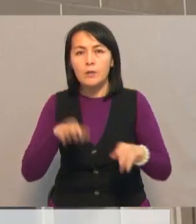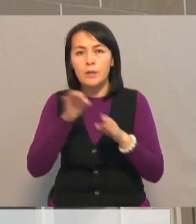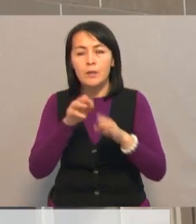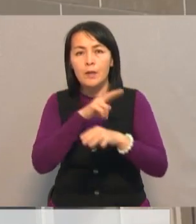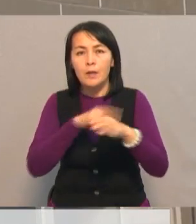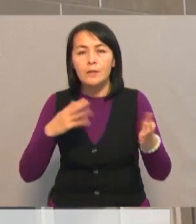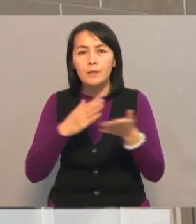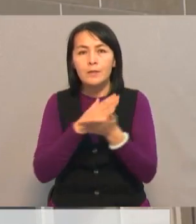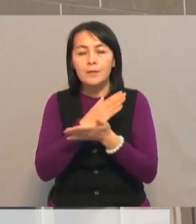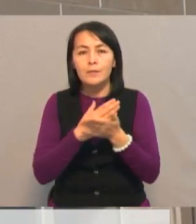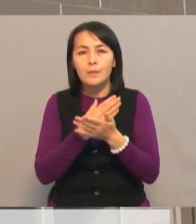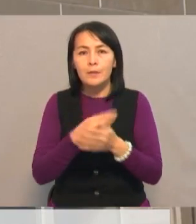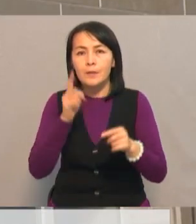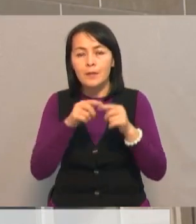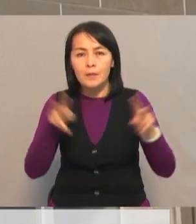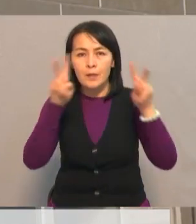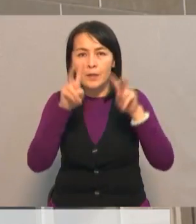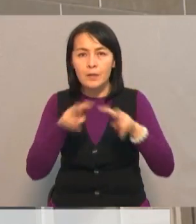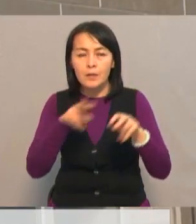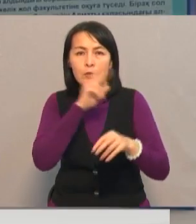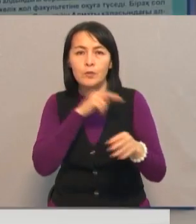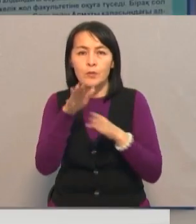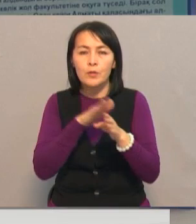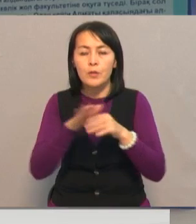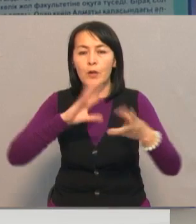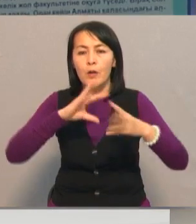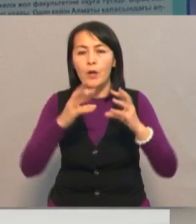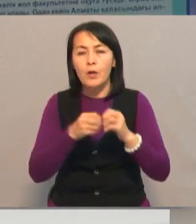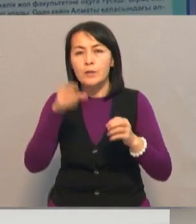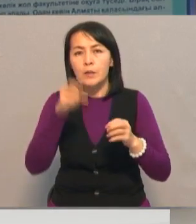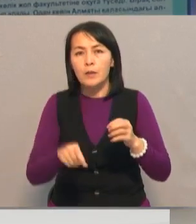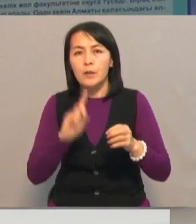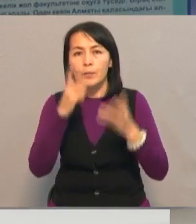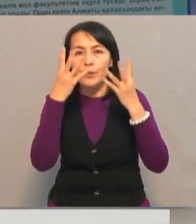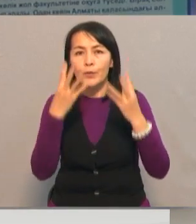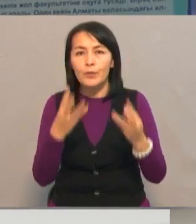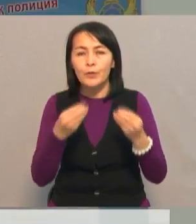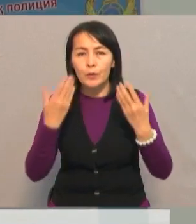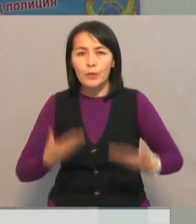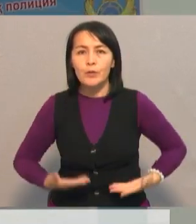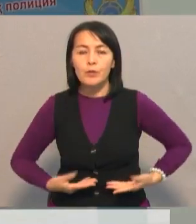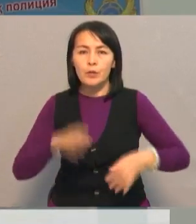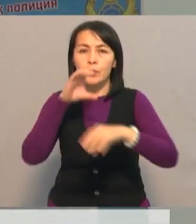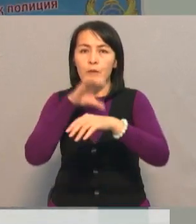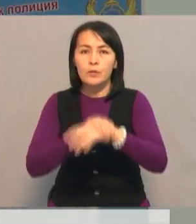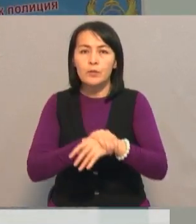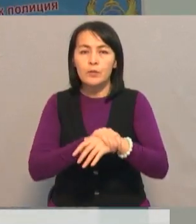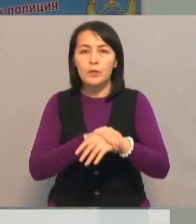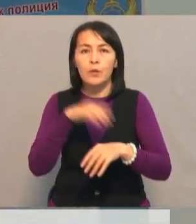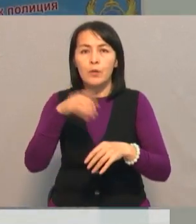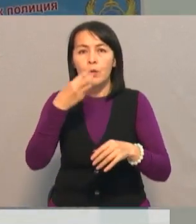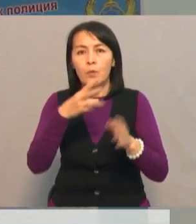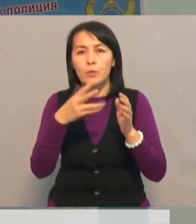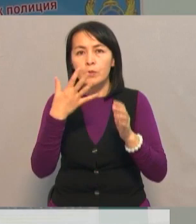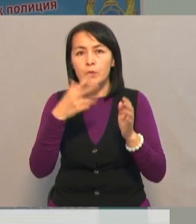полициялер ғымының қызметкерлері жетеліз үстері ұжымыстарын жүргізді әнтесінде көтікті тәуілік ішінде тұрғылықта жерінен қолға түсті. Ол